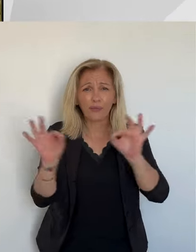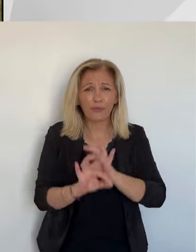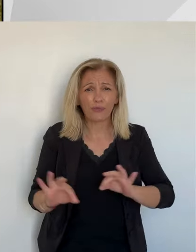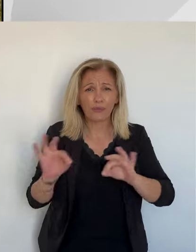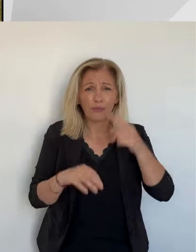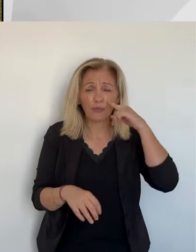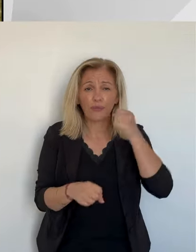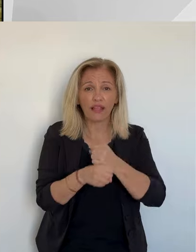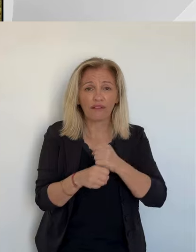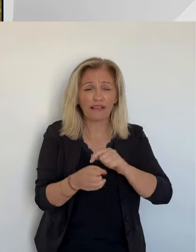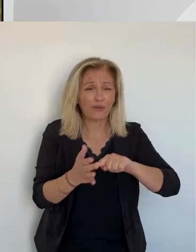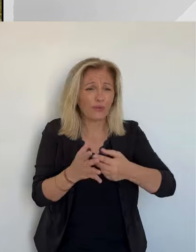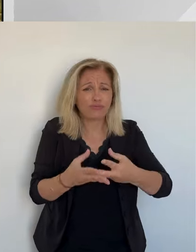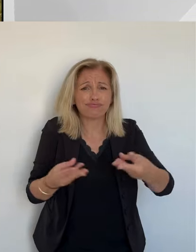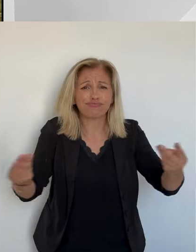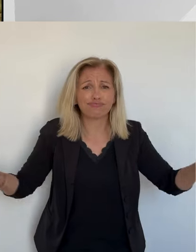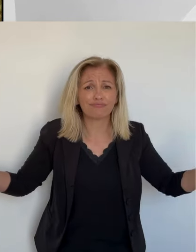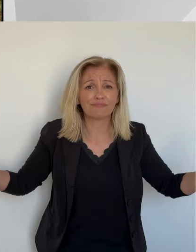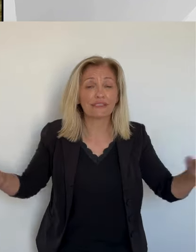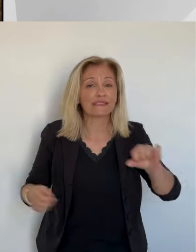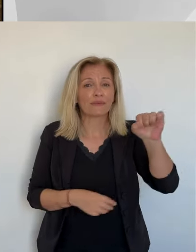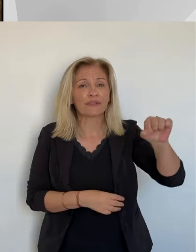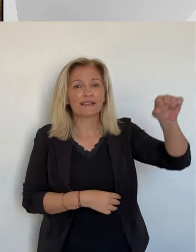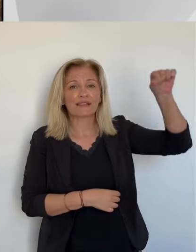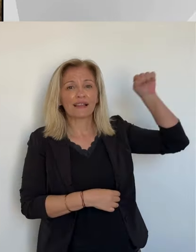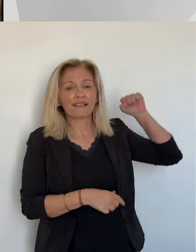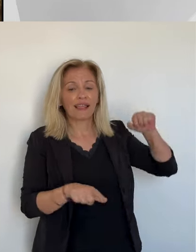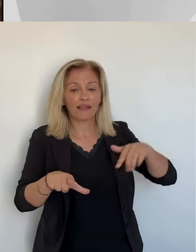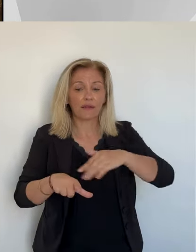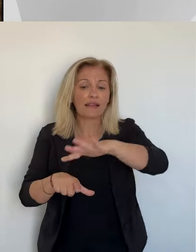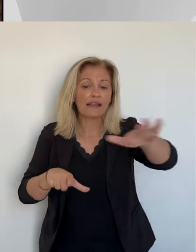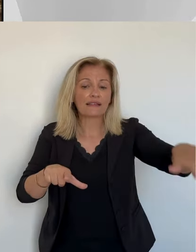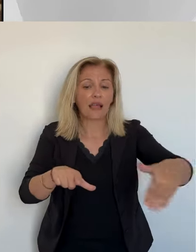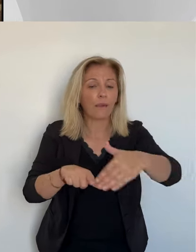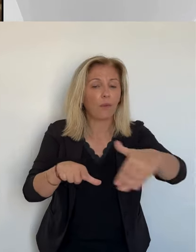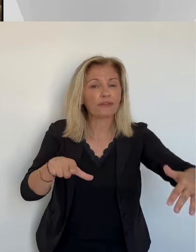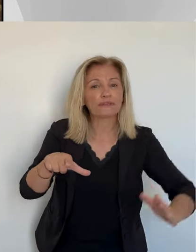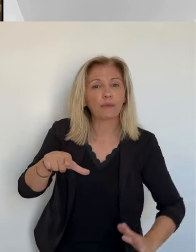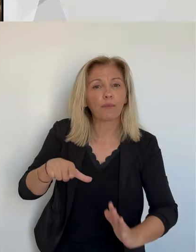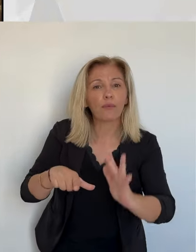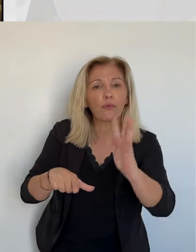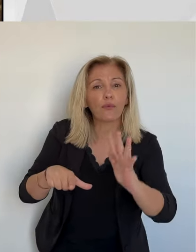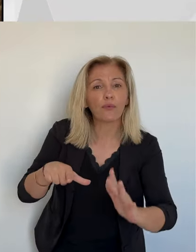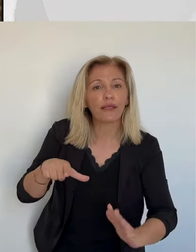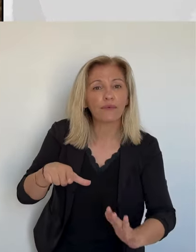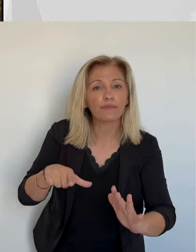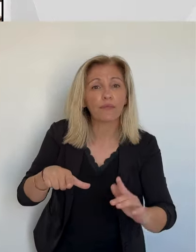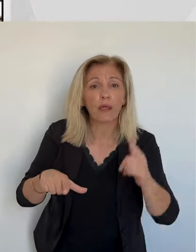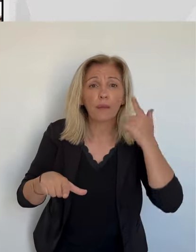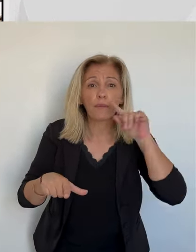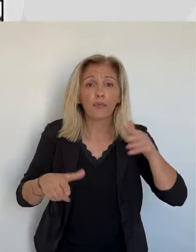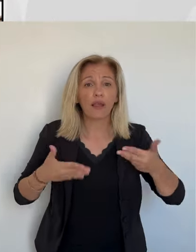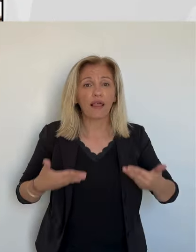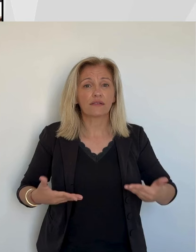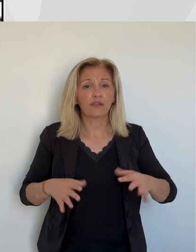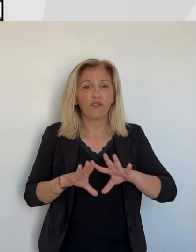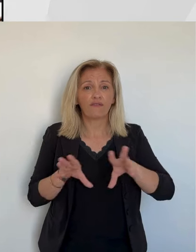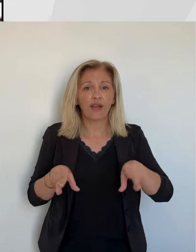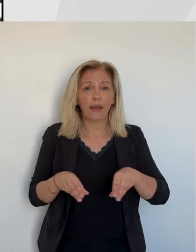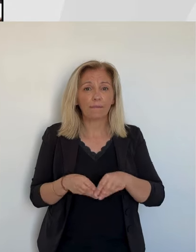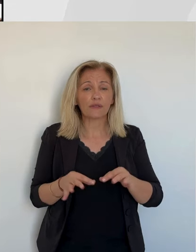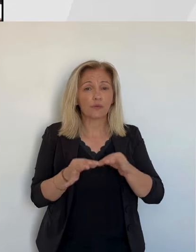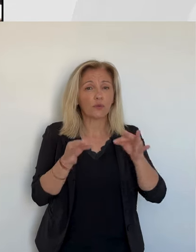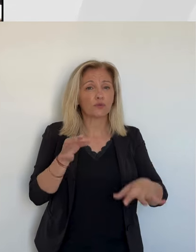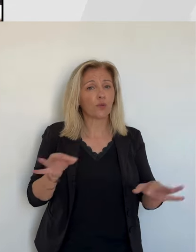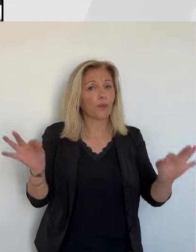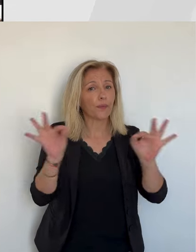le feu n'a parcouru que quelques hectares. Suffisant, cependant, pour détruire les habitations de la famille sur la commune de Cotitiave. Pour l'heure, les biens qui se